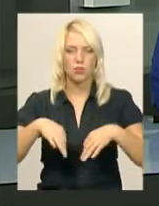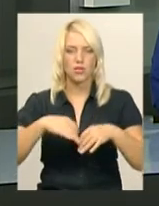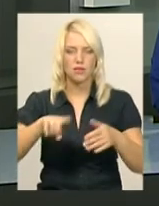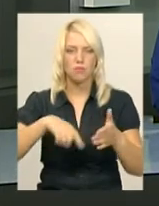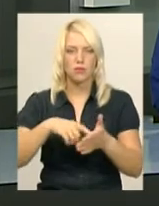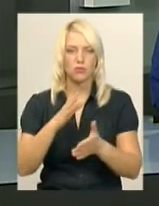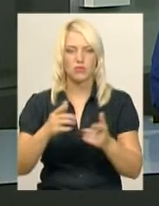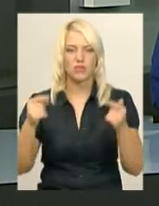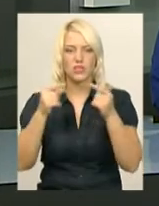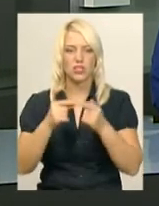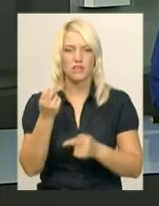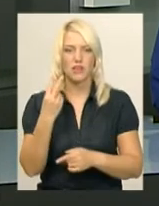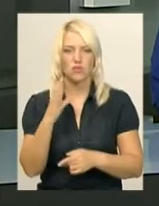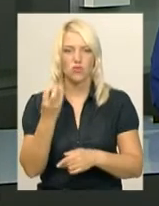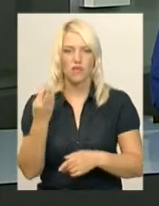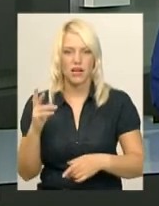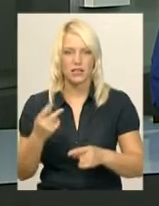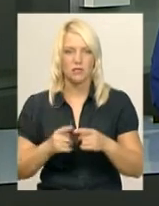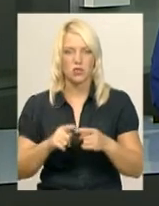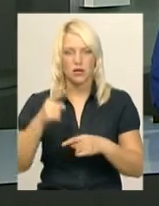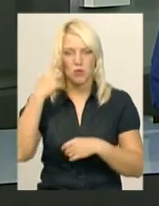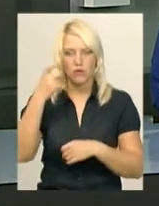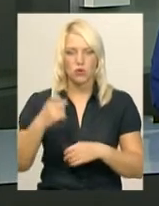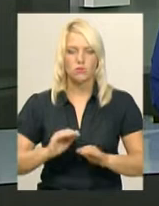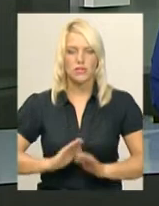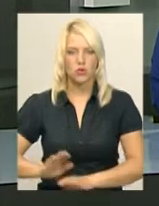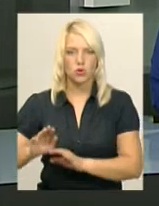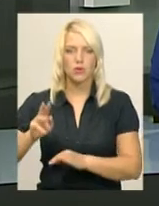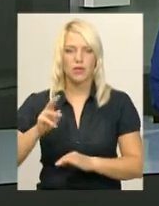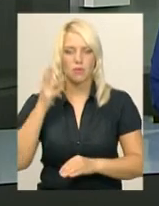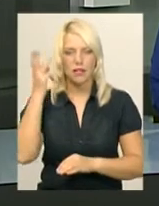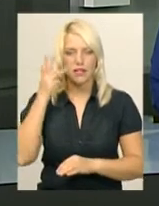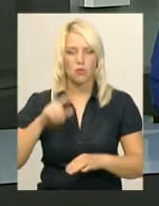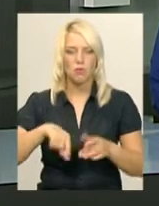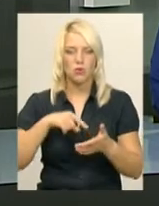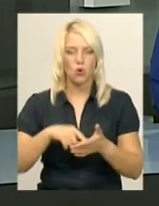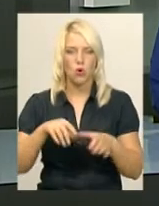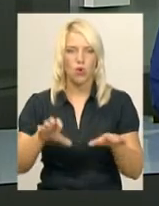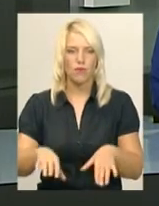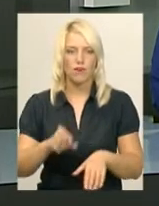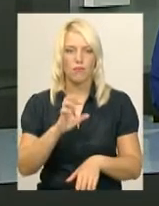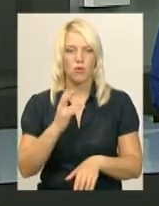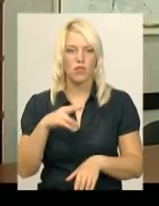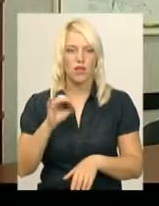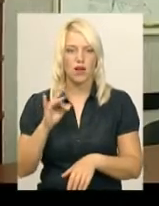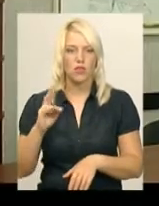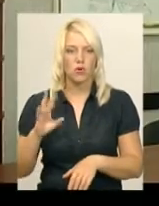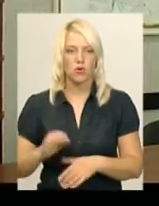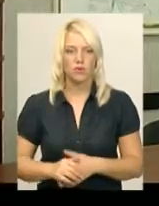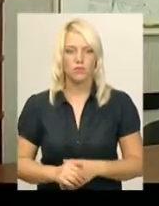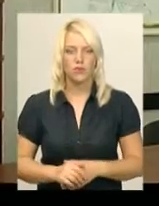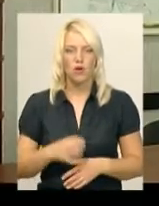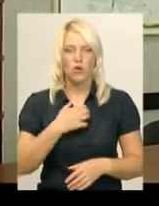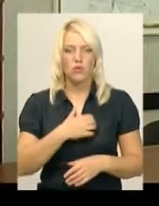визначатимуть 12 вересня. Про це повідомив заступник Хмельницького міського голови Андрій Бондаренко. Основні